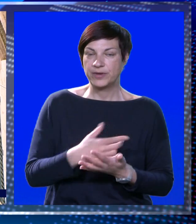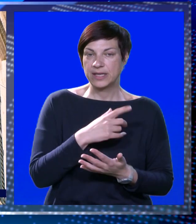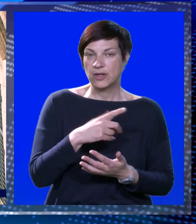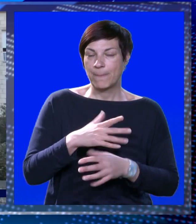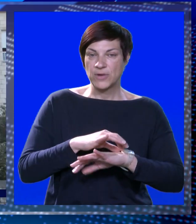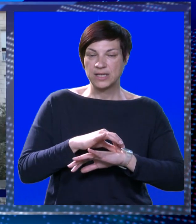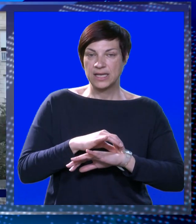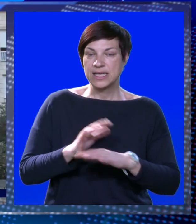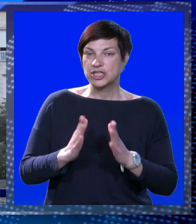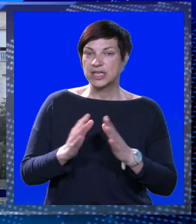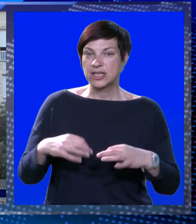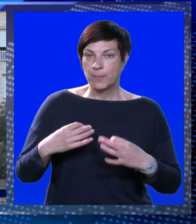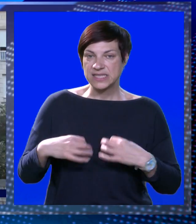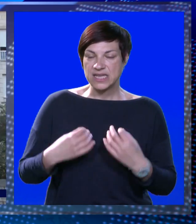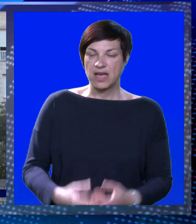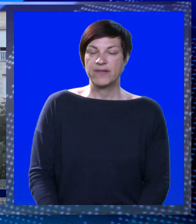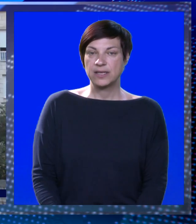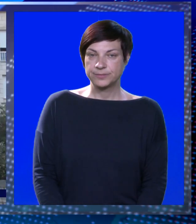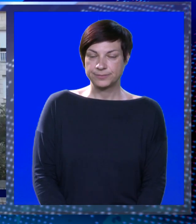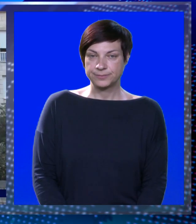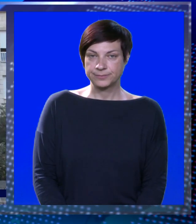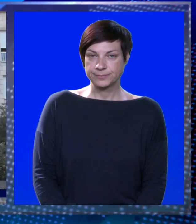te pojedini lječnici doma zdravlja.